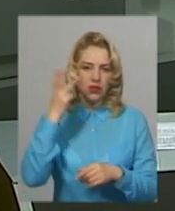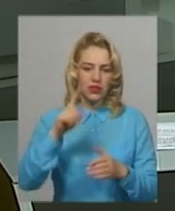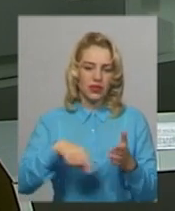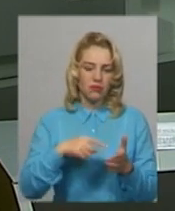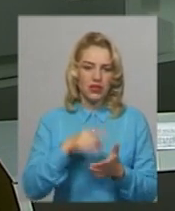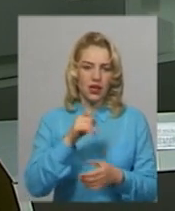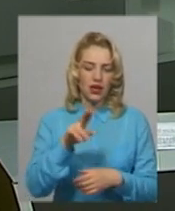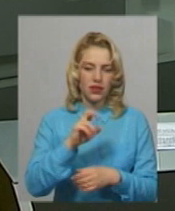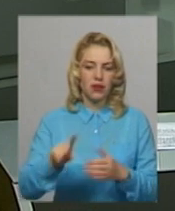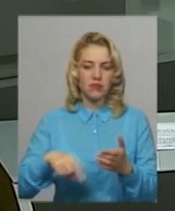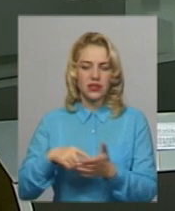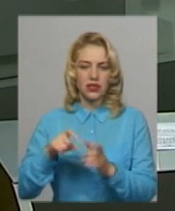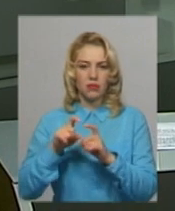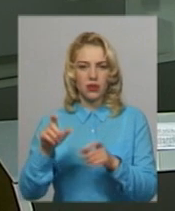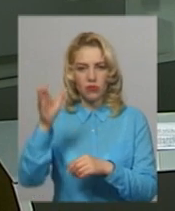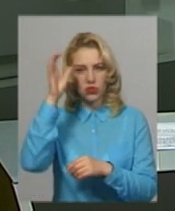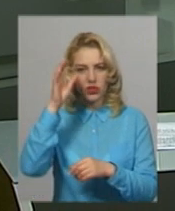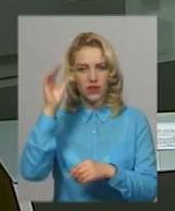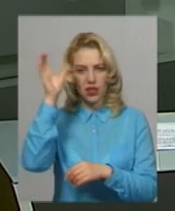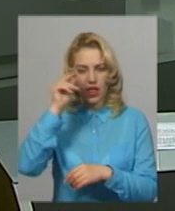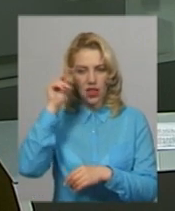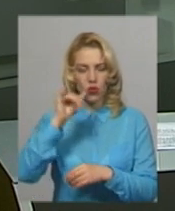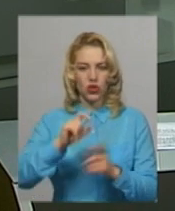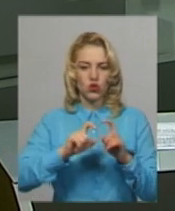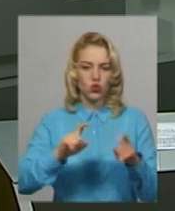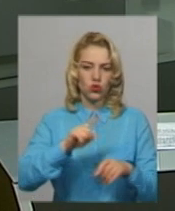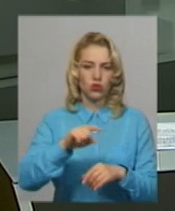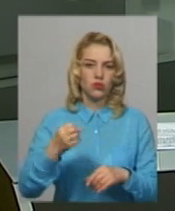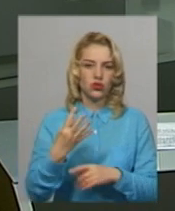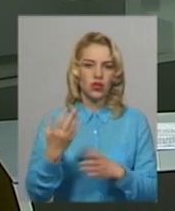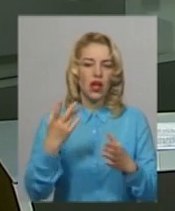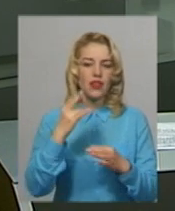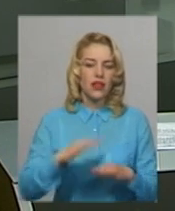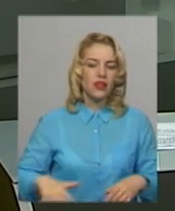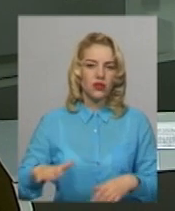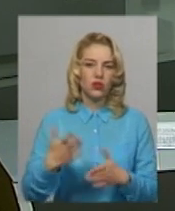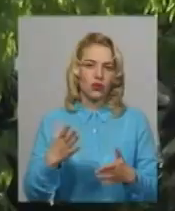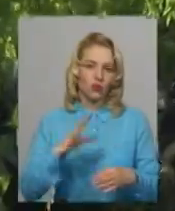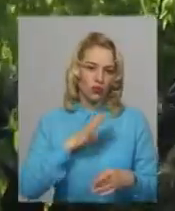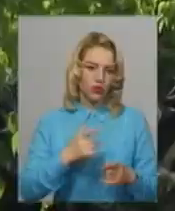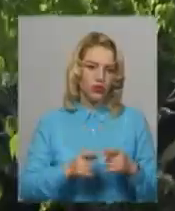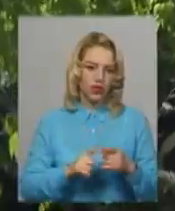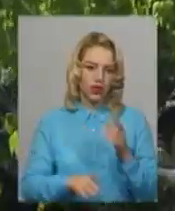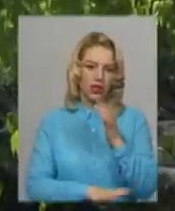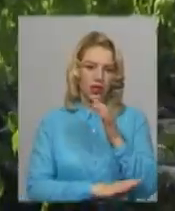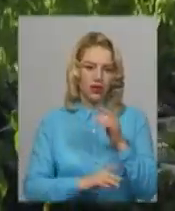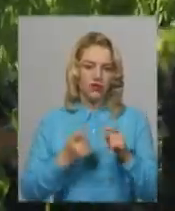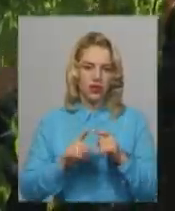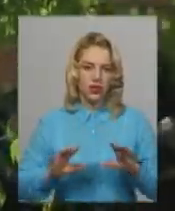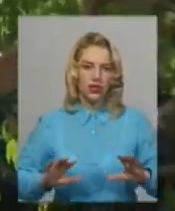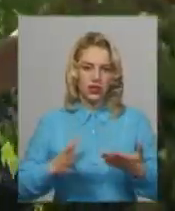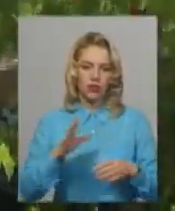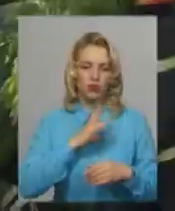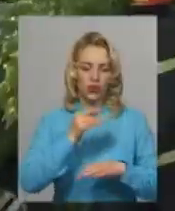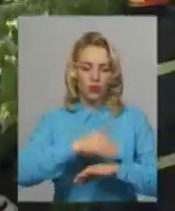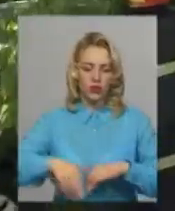міського департаменту освіти та науки та школи номер 14, на території якої дерево знаходилось. Нагадаю, інцидент стався на вулиці